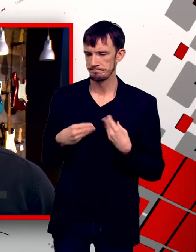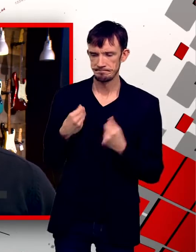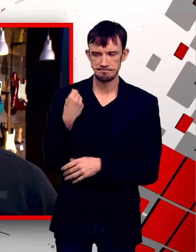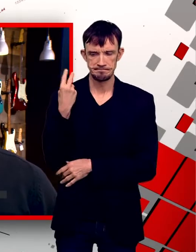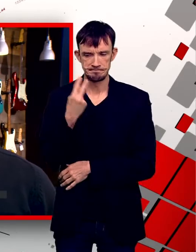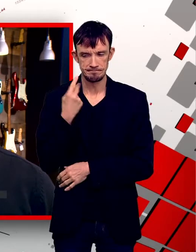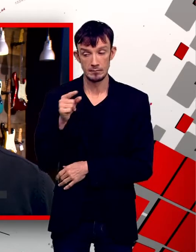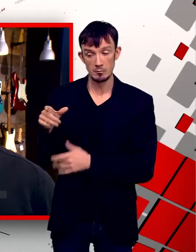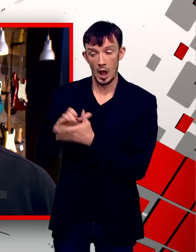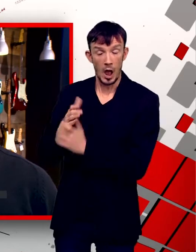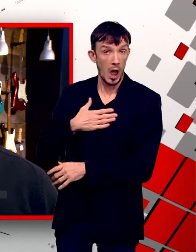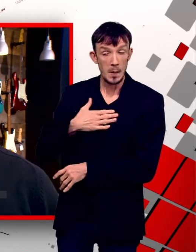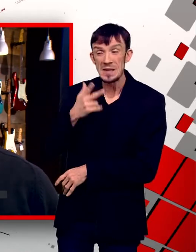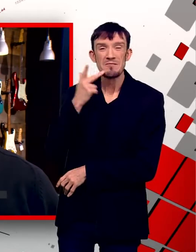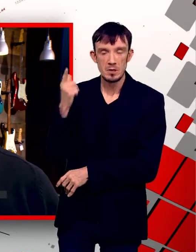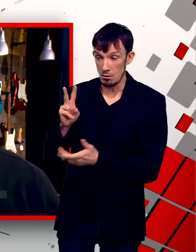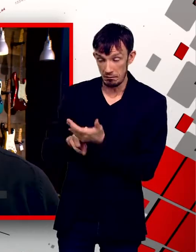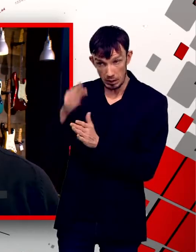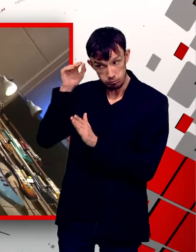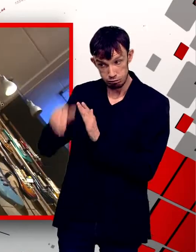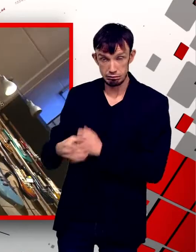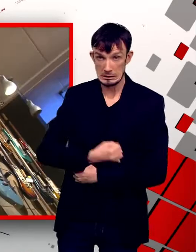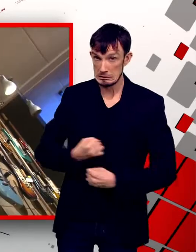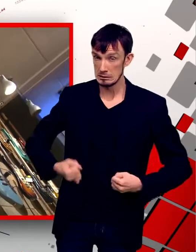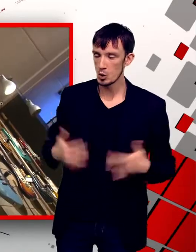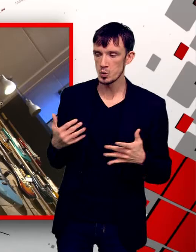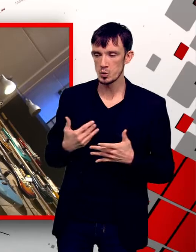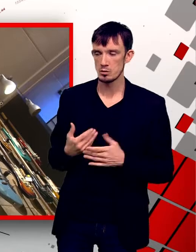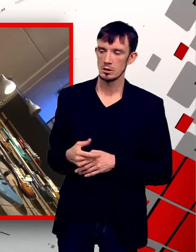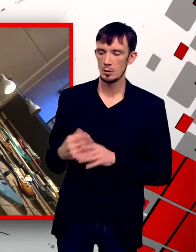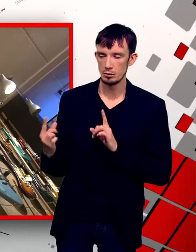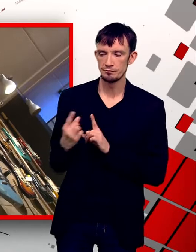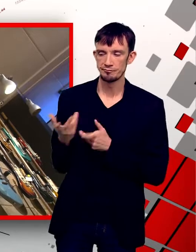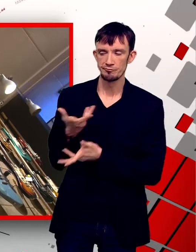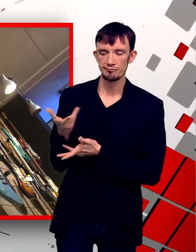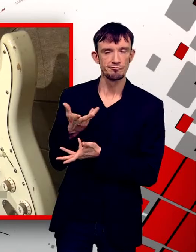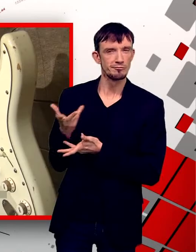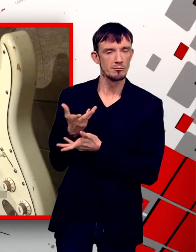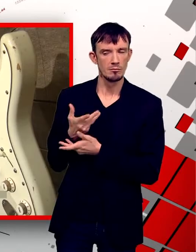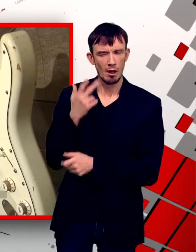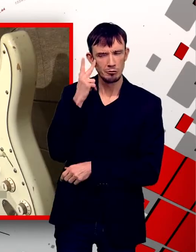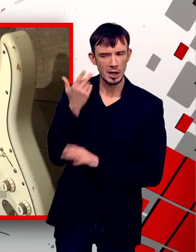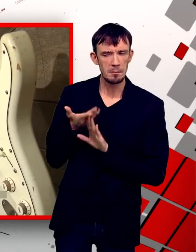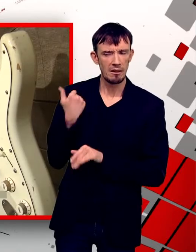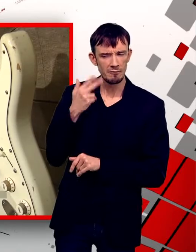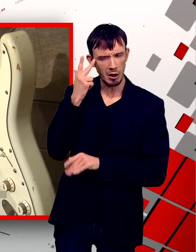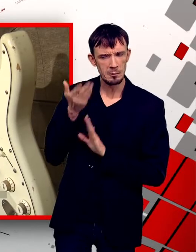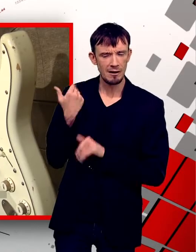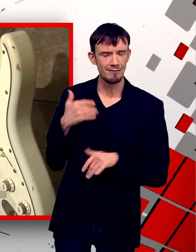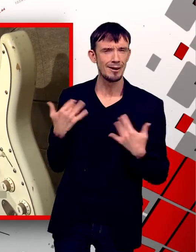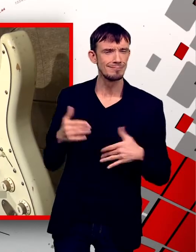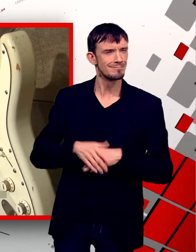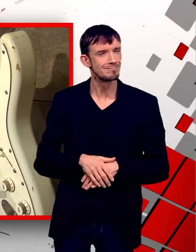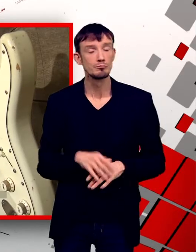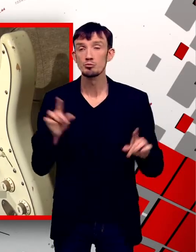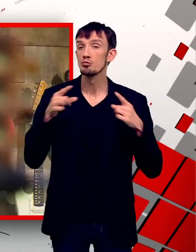étaient vraiment en galère. Et donc on s'est rappelé le bon vieux temps et on a joué un morceau